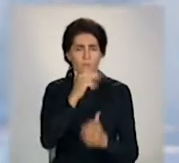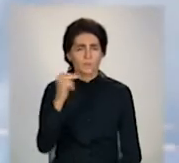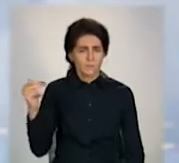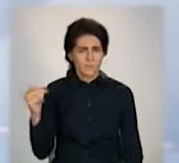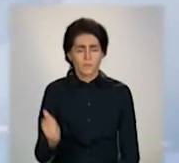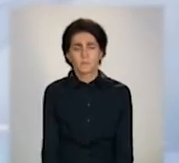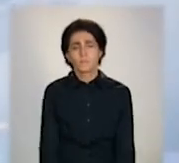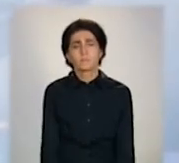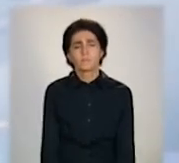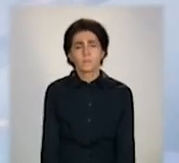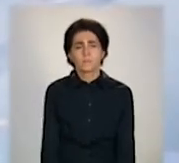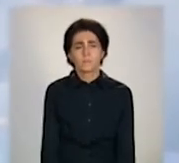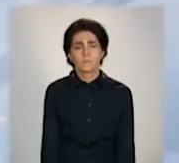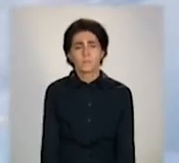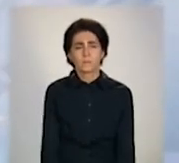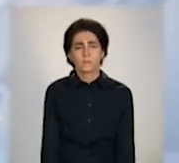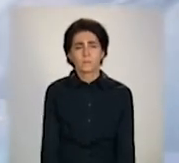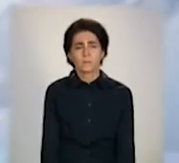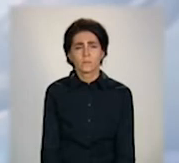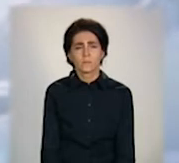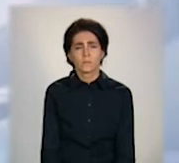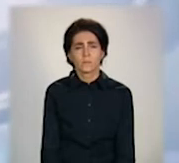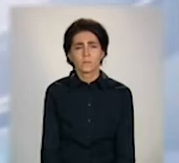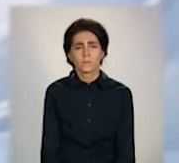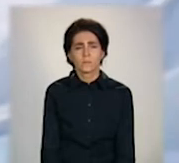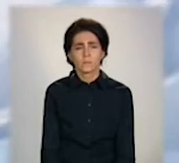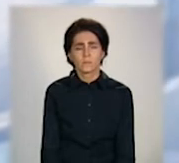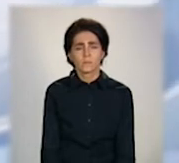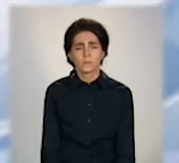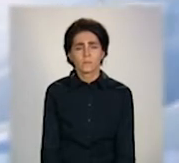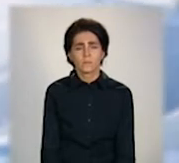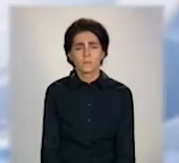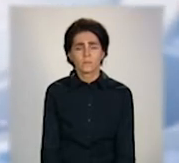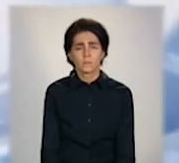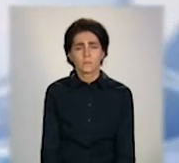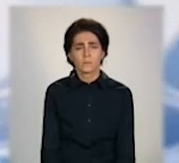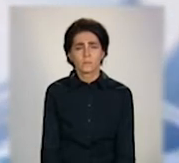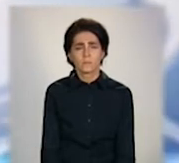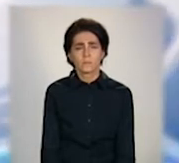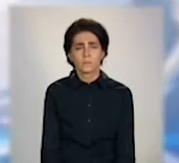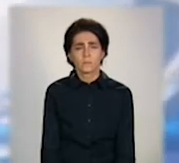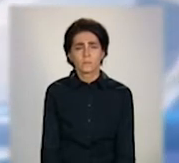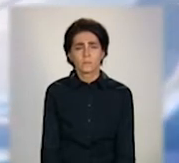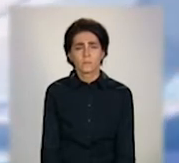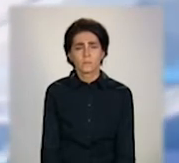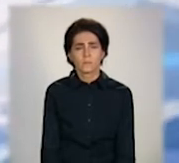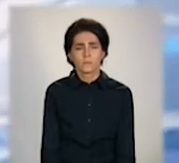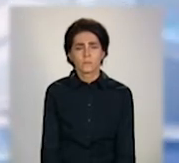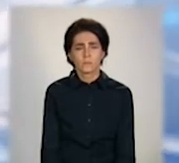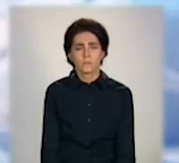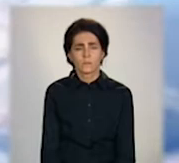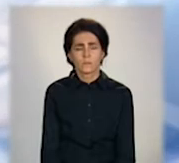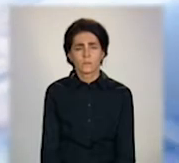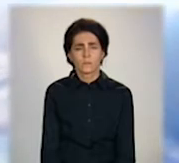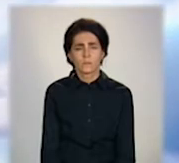вони вважають порушенням зі сторони нашого підприємства відсутність укладених договорів. Тобто ми почали роботу по укладанню